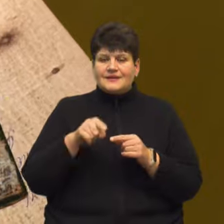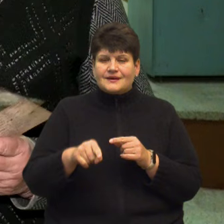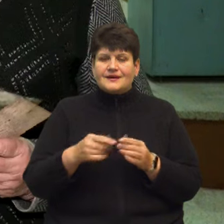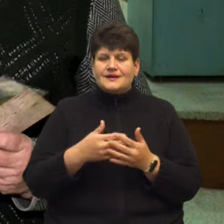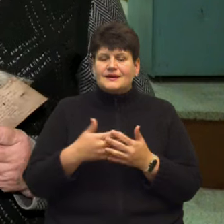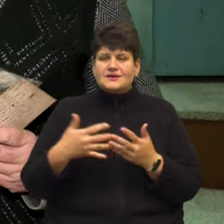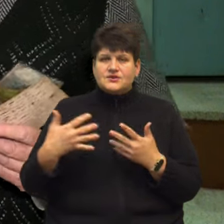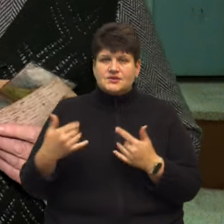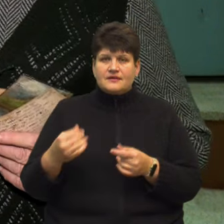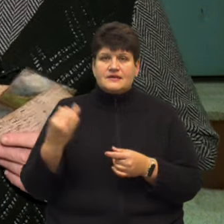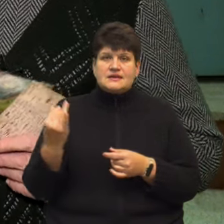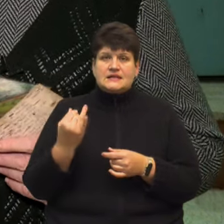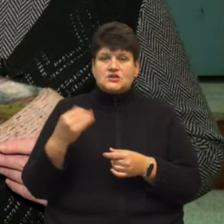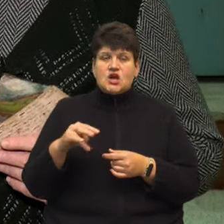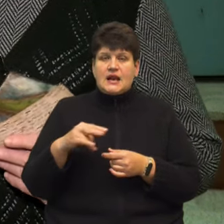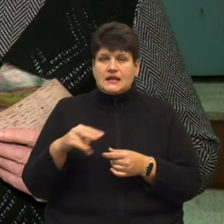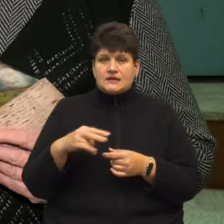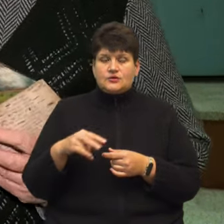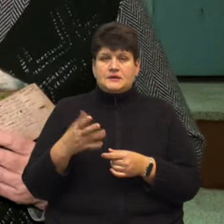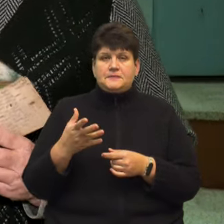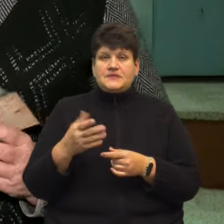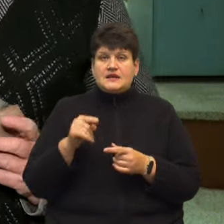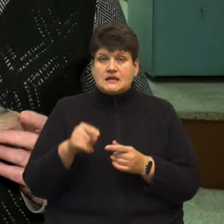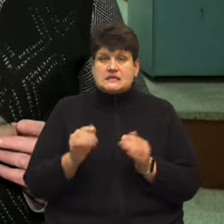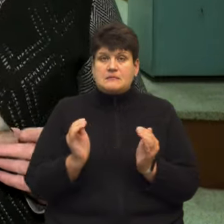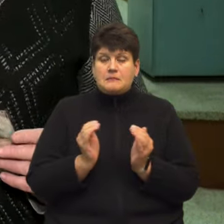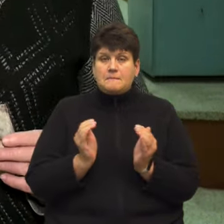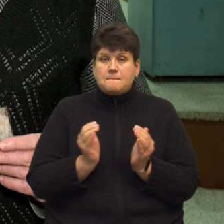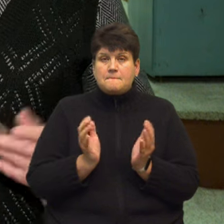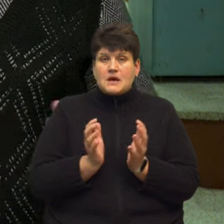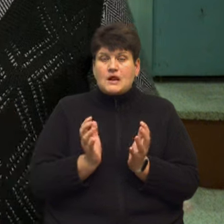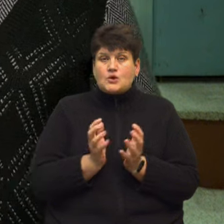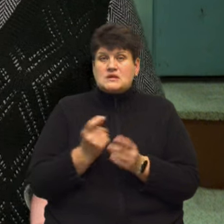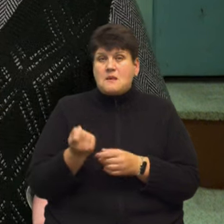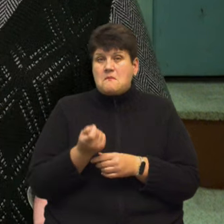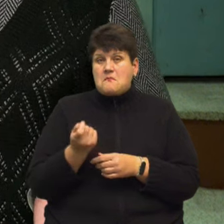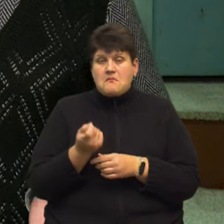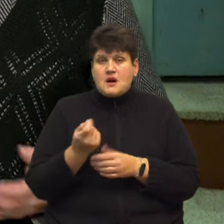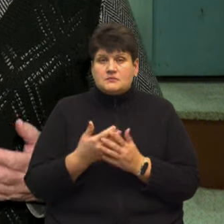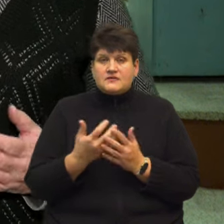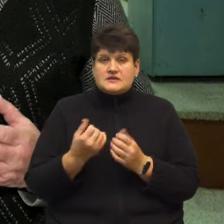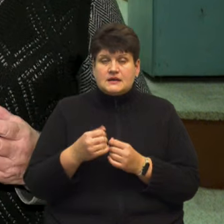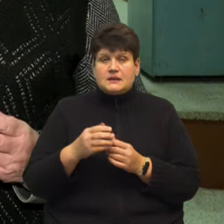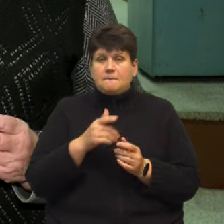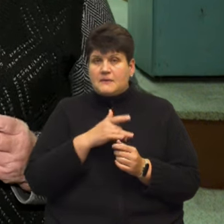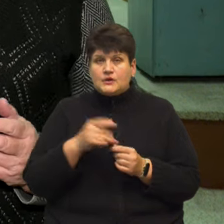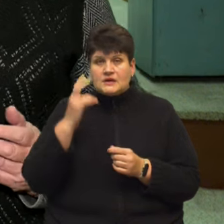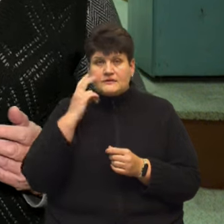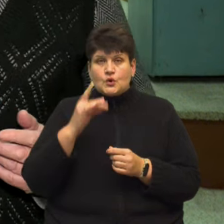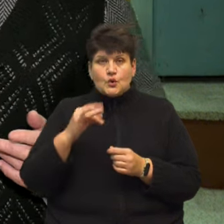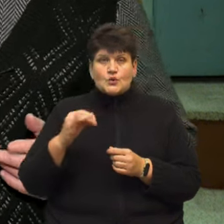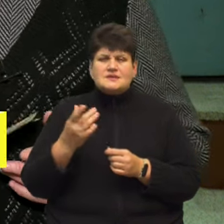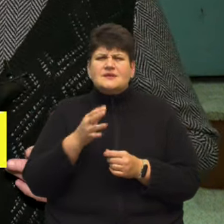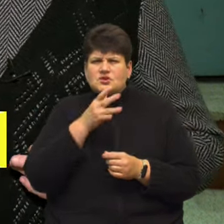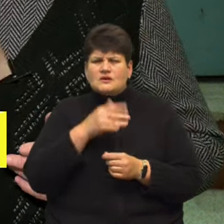називали їх в історичній літературі, берестяні грамоти, їх збереглося дуже мало. Якщо взяти період Київський в Росії, це вже скільки часу пройшло.